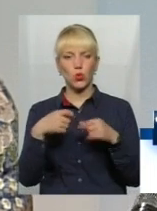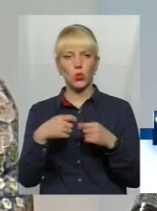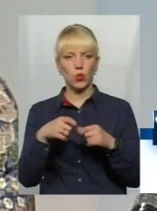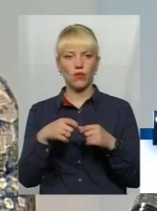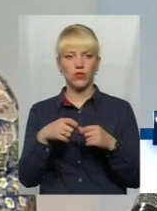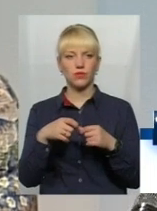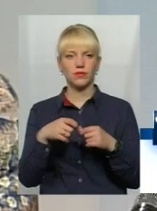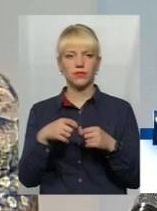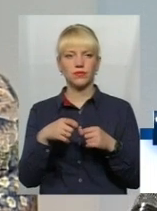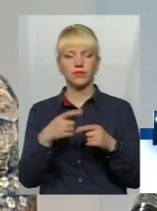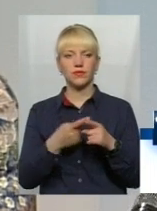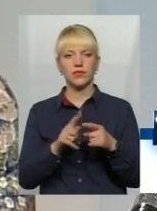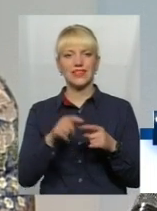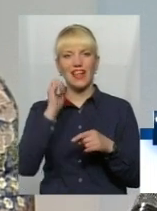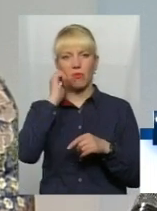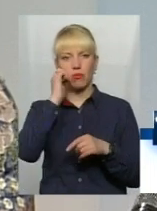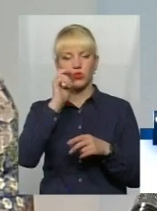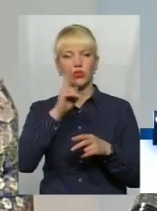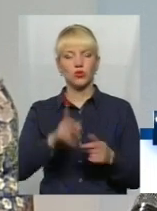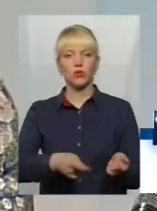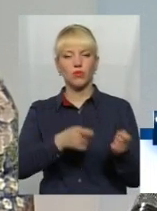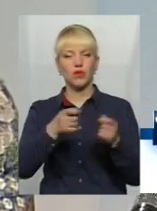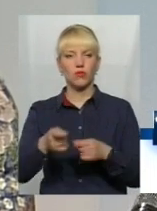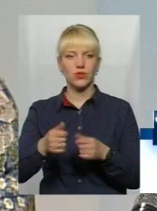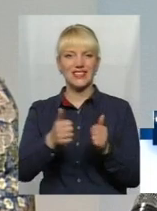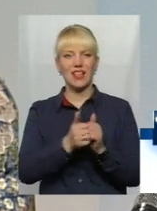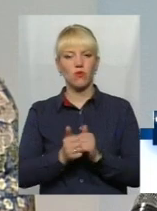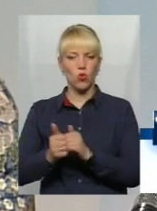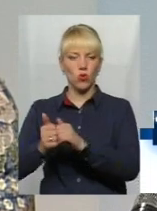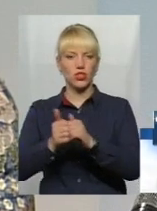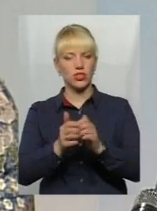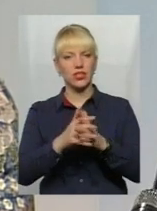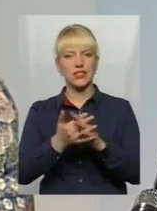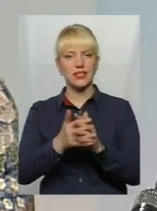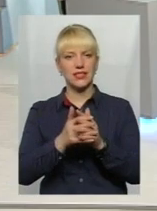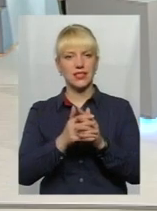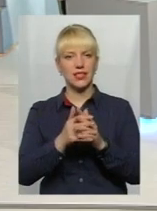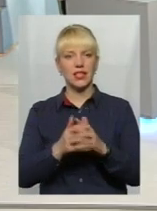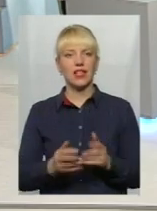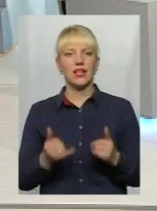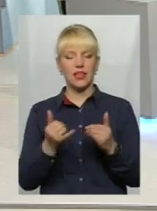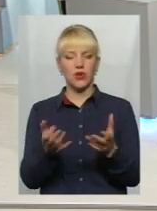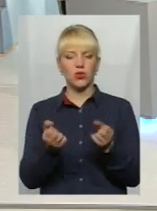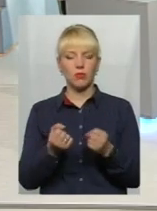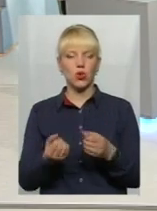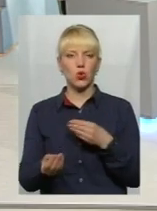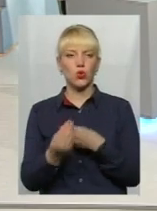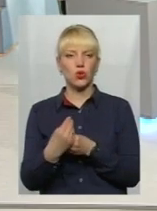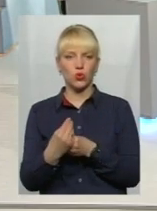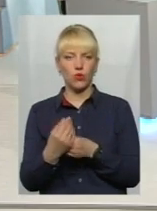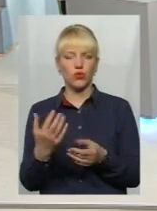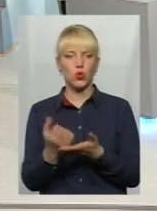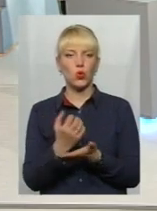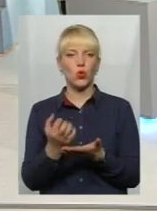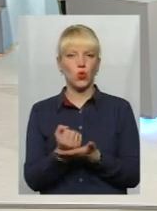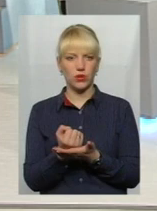саме зійсною торгівлею, це бабусі, які прибули з навколишніх сіл для дотримання якогось додаткового доходу. Оскільки ми розуміємо, що